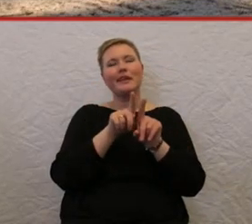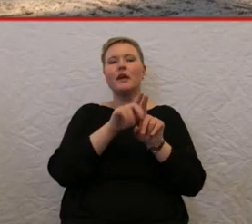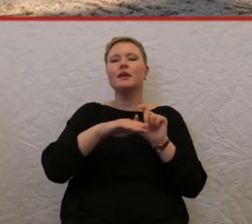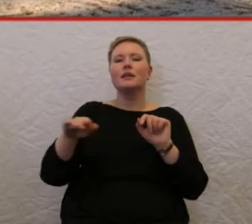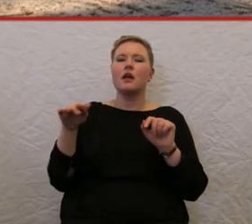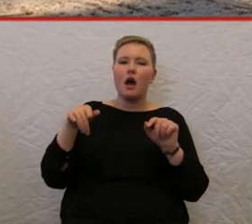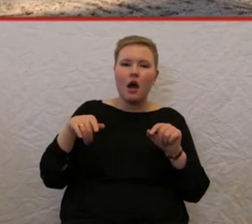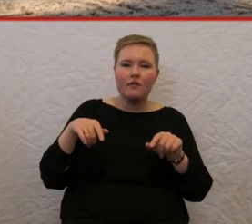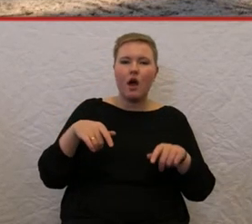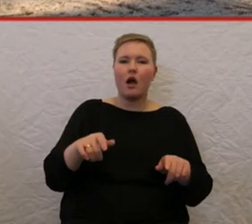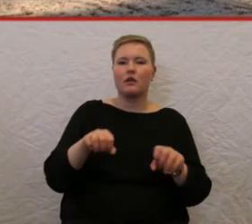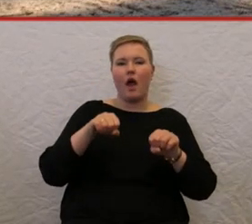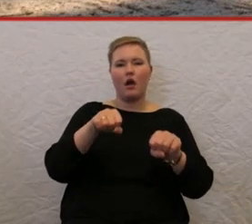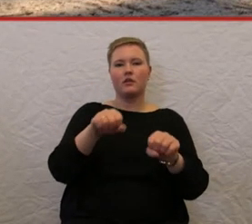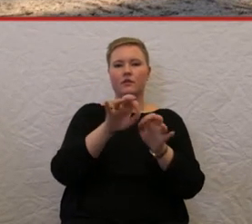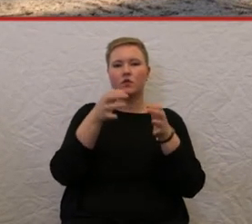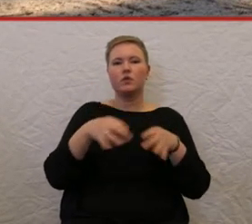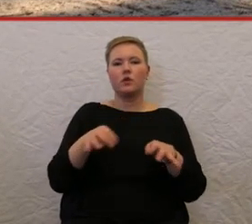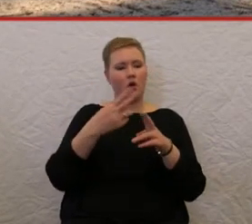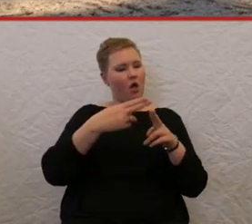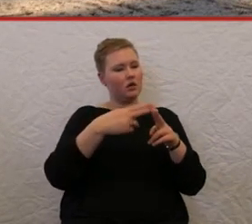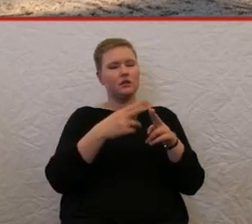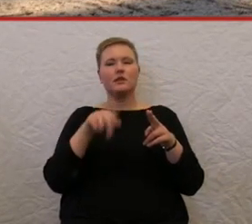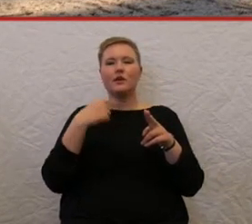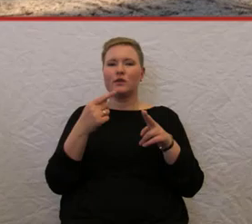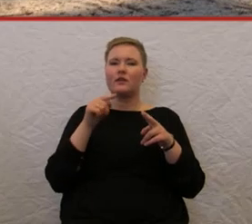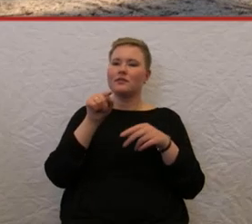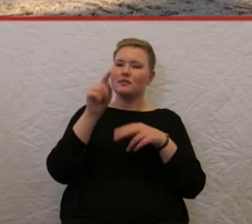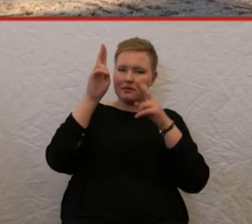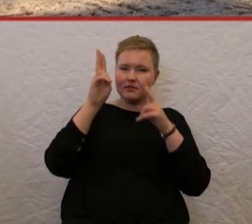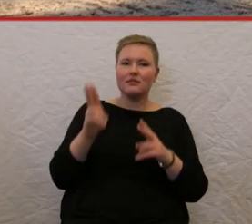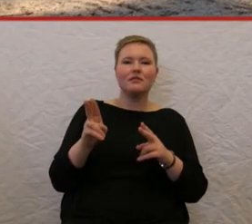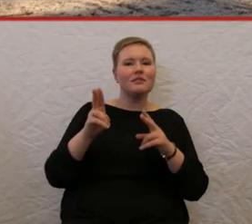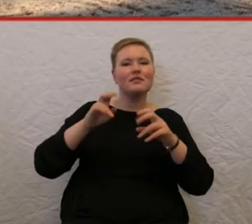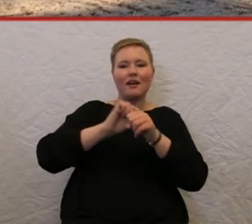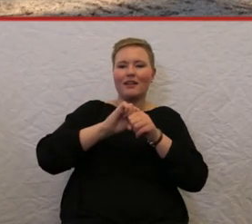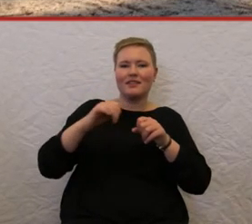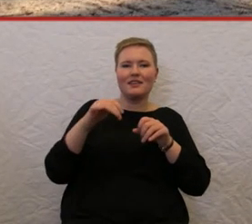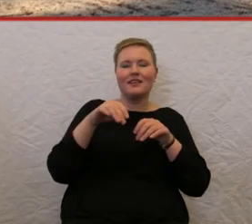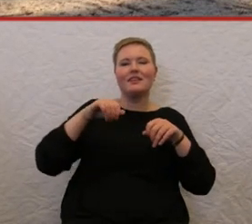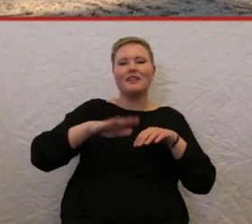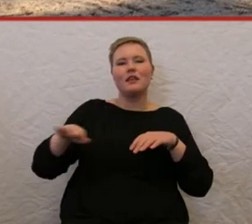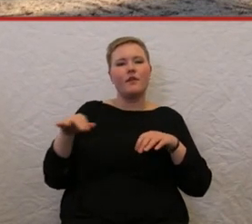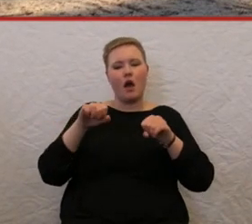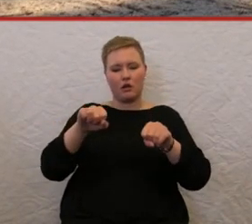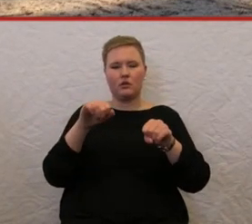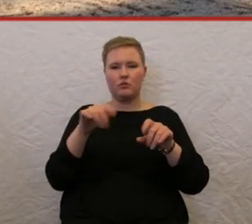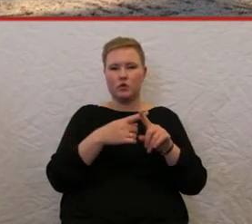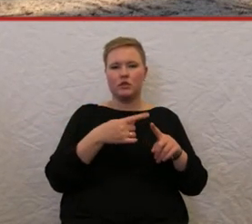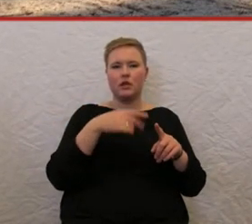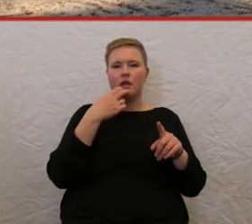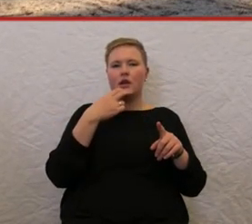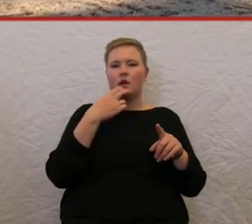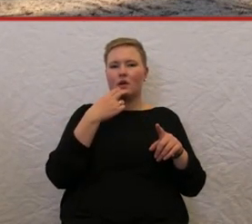Holz an ihren Rollstuhl gebaut hat. Das scheint ein wirklicher Nied zu sein. Das scheint wirklich etwas zu sein, was Menschen mit Behinderung in